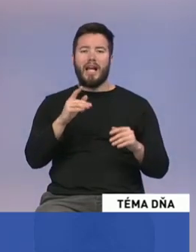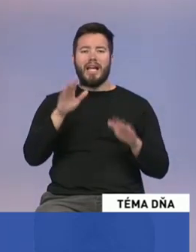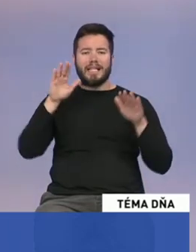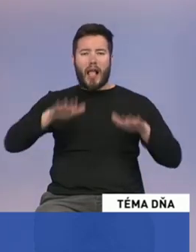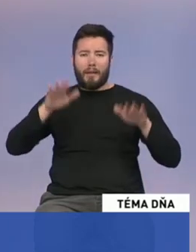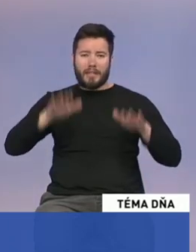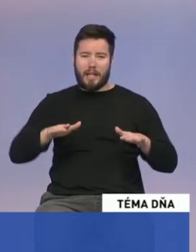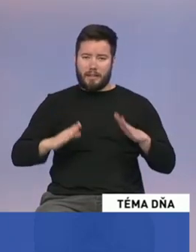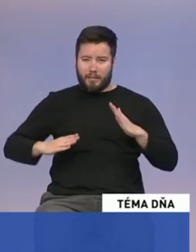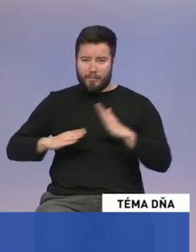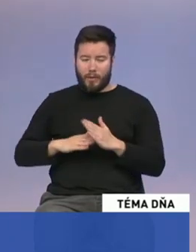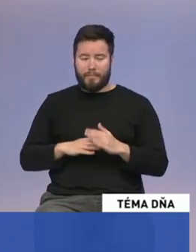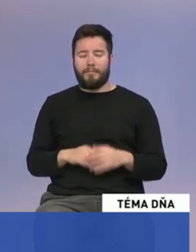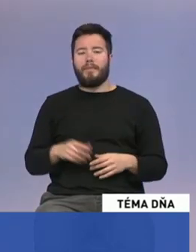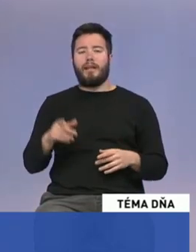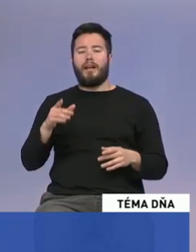ubytovacie služby,